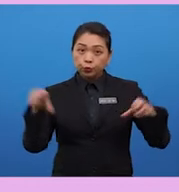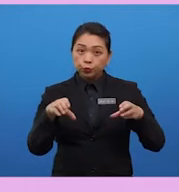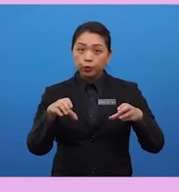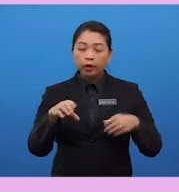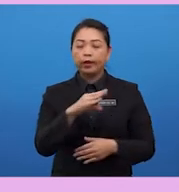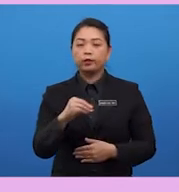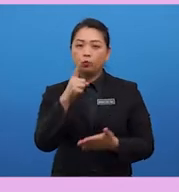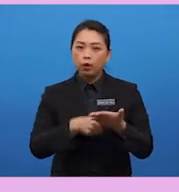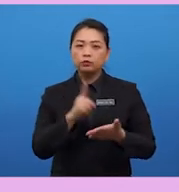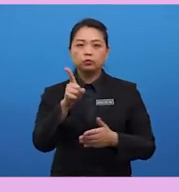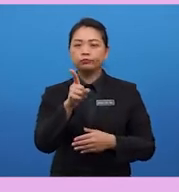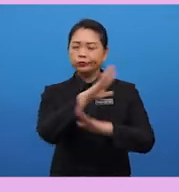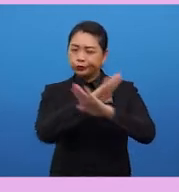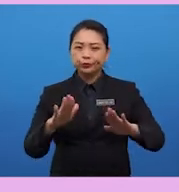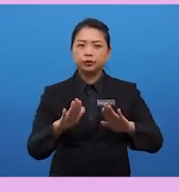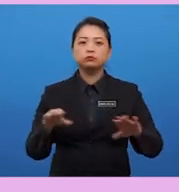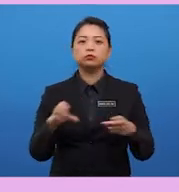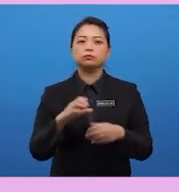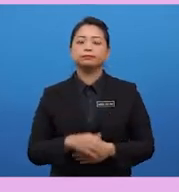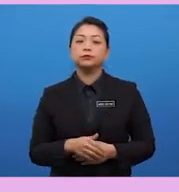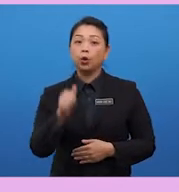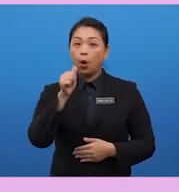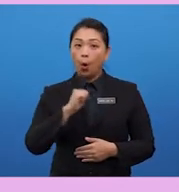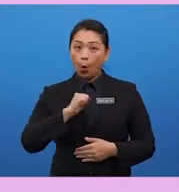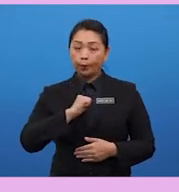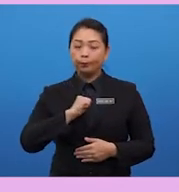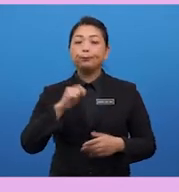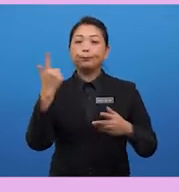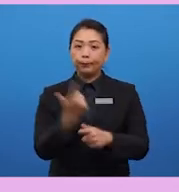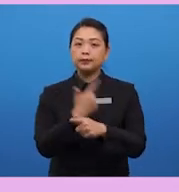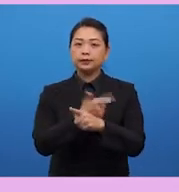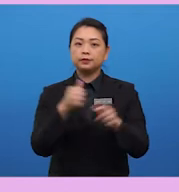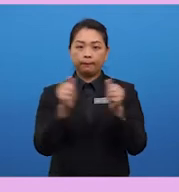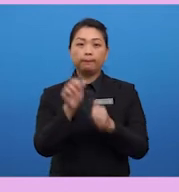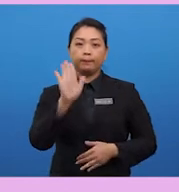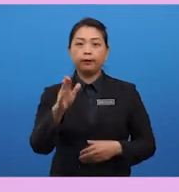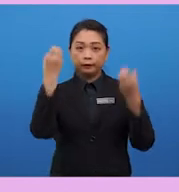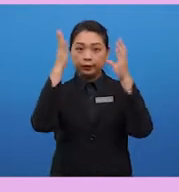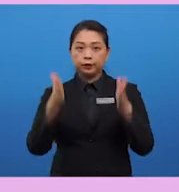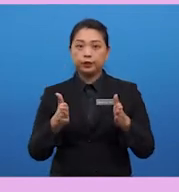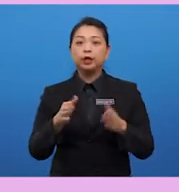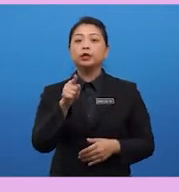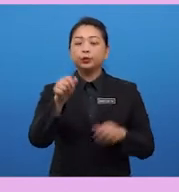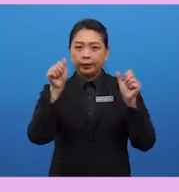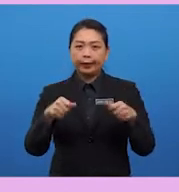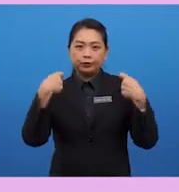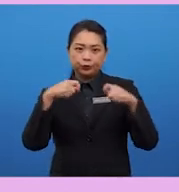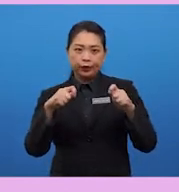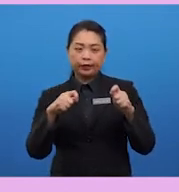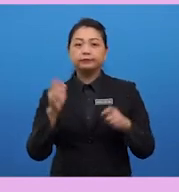are the things that you shouldn't do? Now, for your own practice with your teachers, you can try